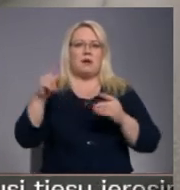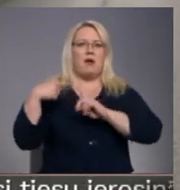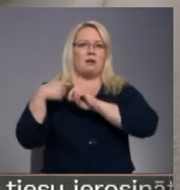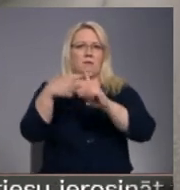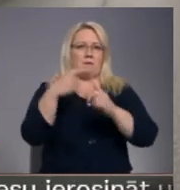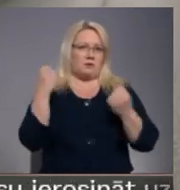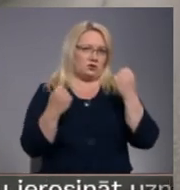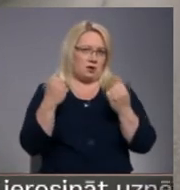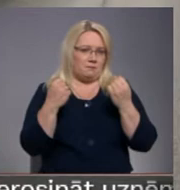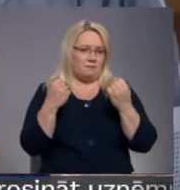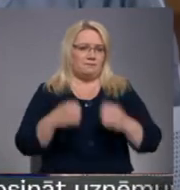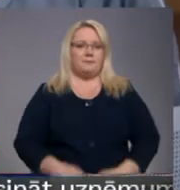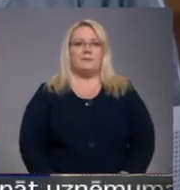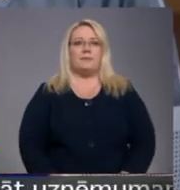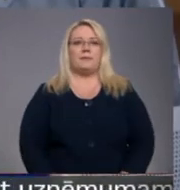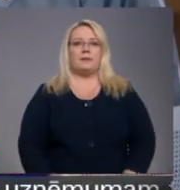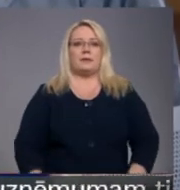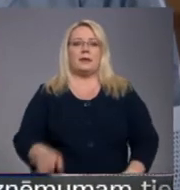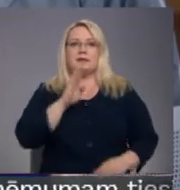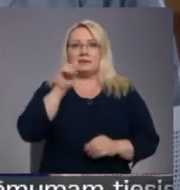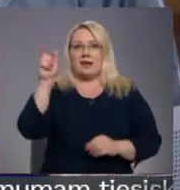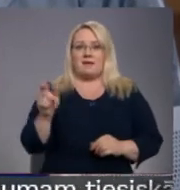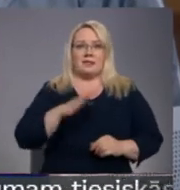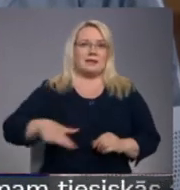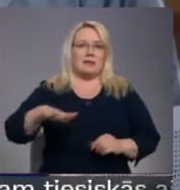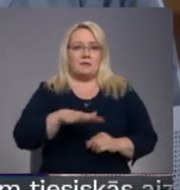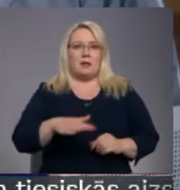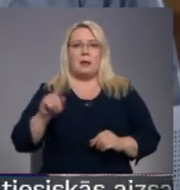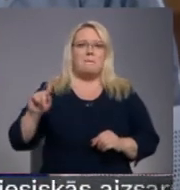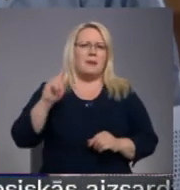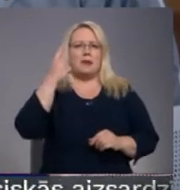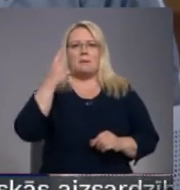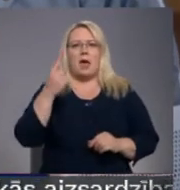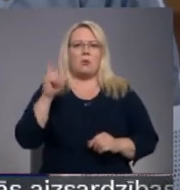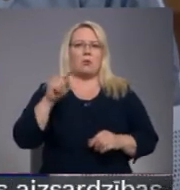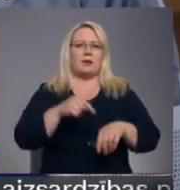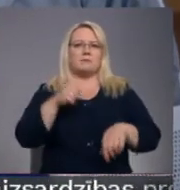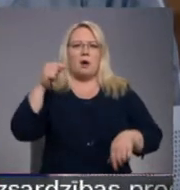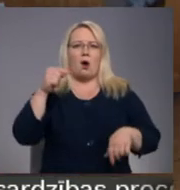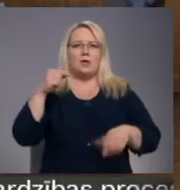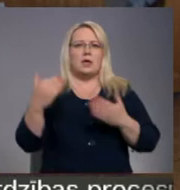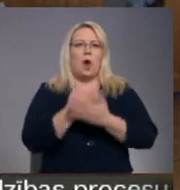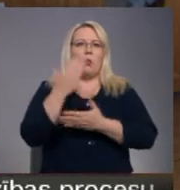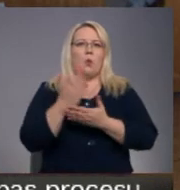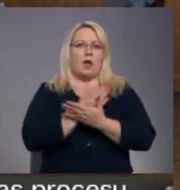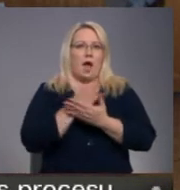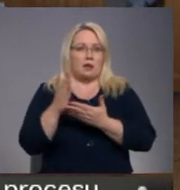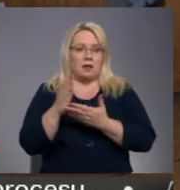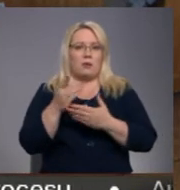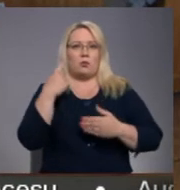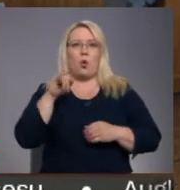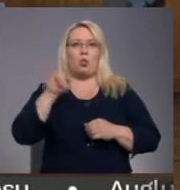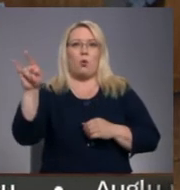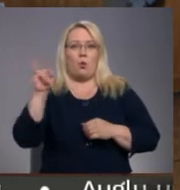palīdzības automašīnām. Valijas kundzes ģimene ir viena no pirmajiem, kur izbaud jau no kārtību. Viņa šurp no